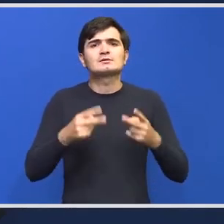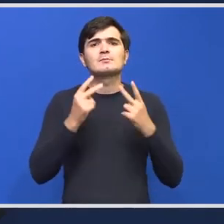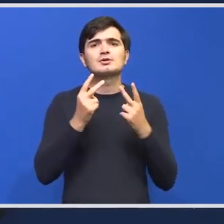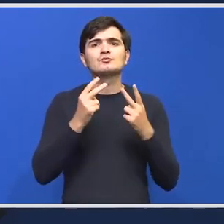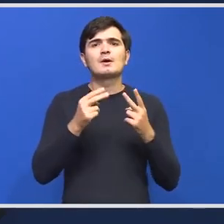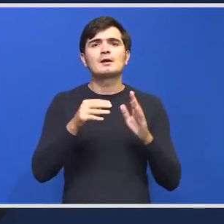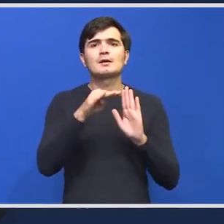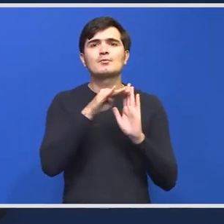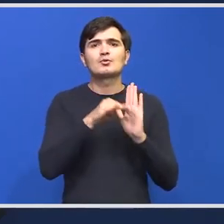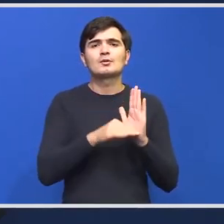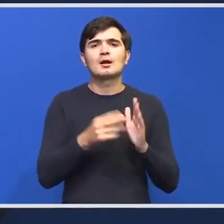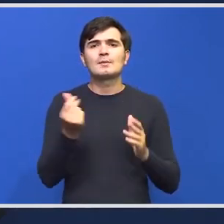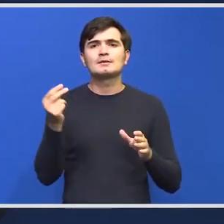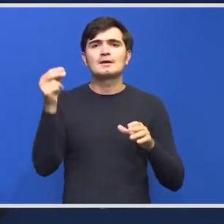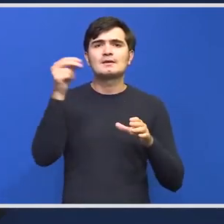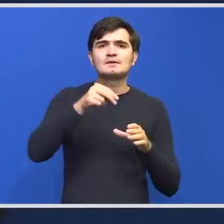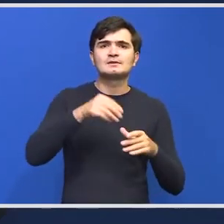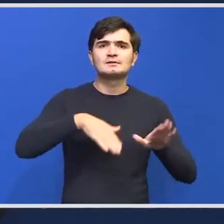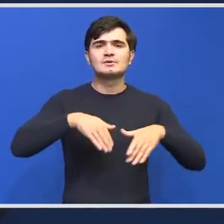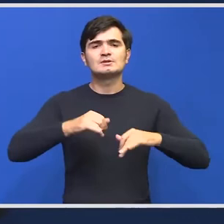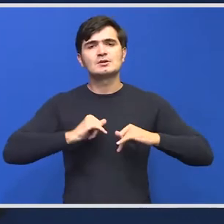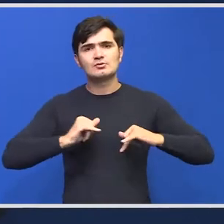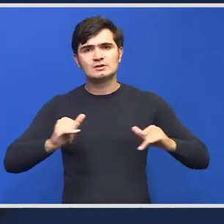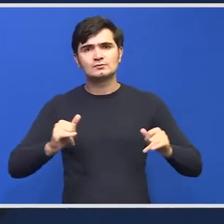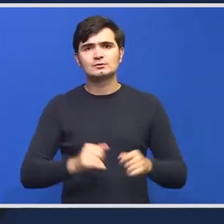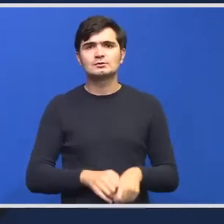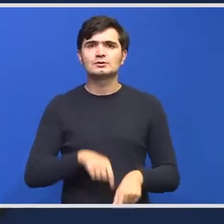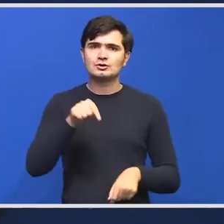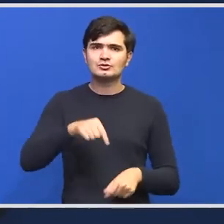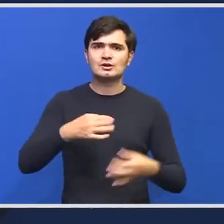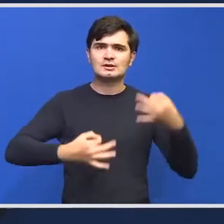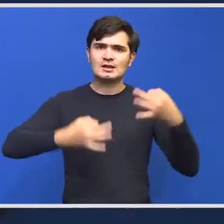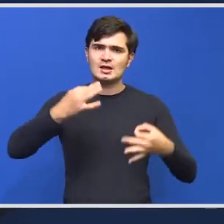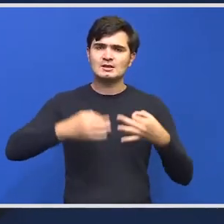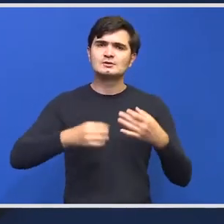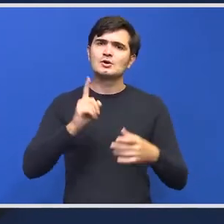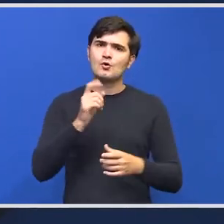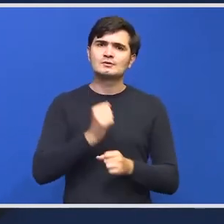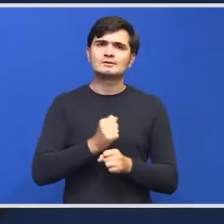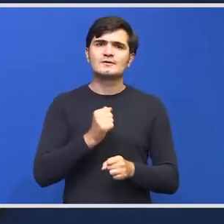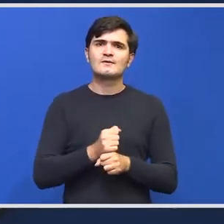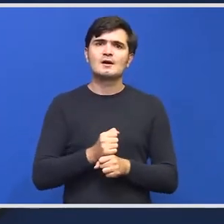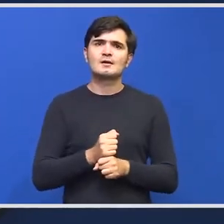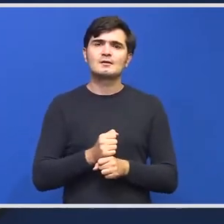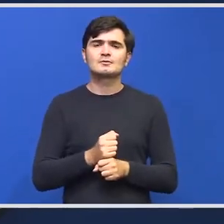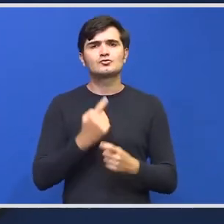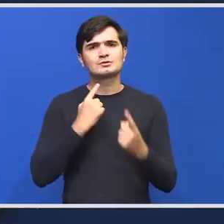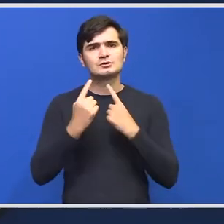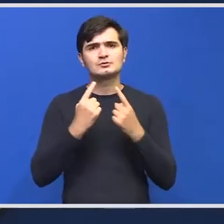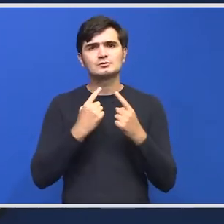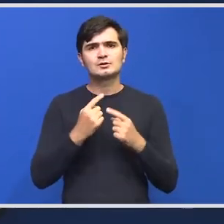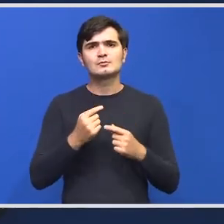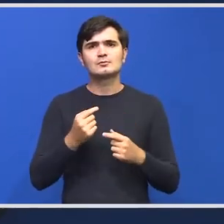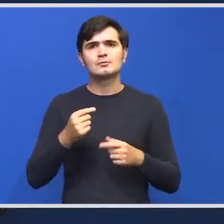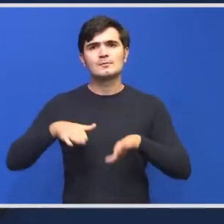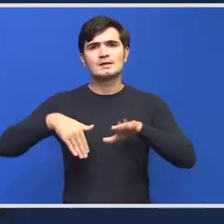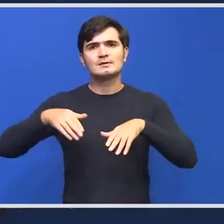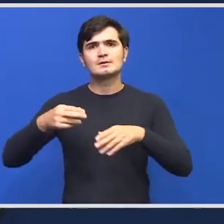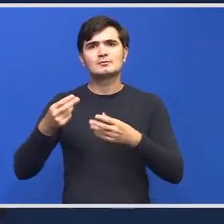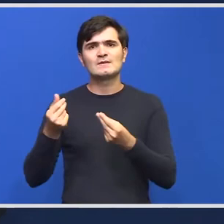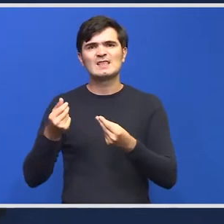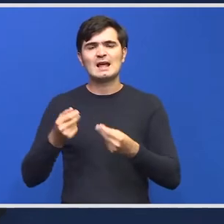programe de investiții din Ministerul Dezvoltării. Sigur, această analiză va avea loc și vom discuta cu cei de la finanță.